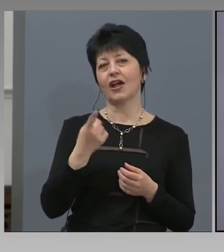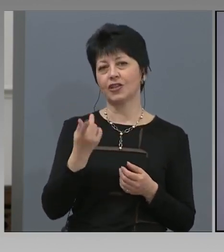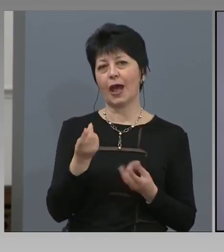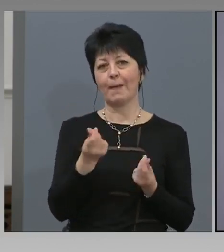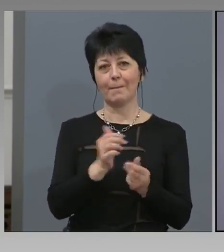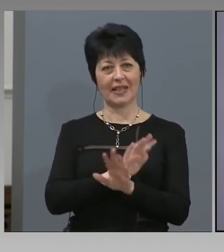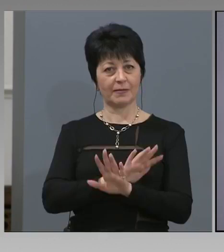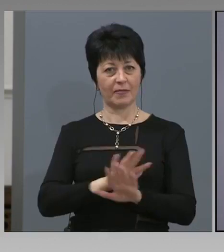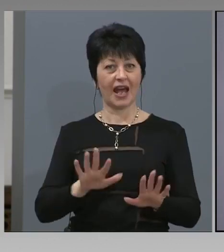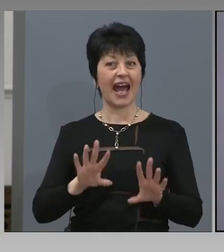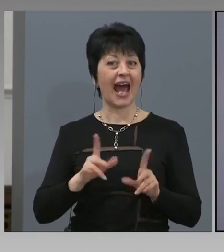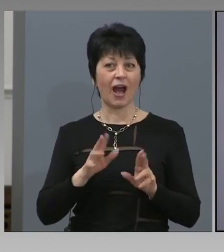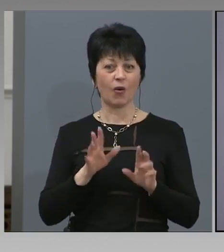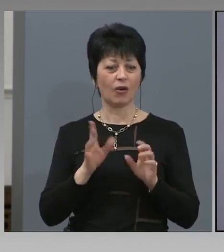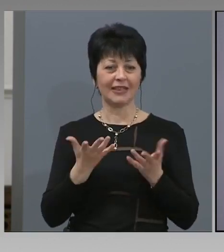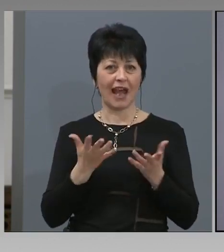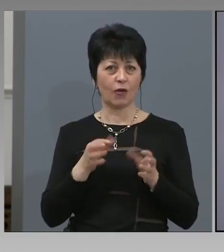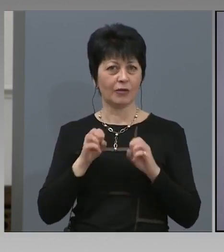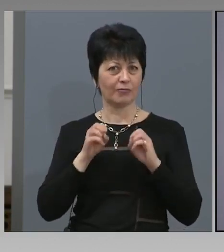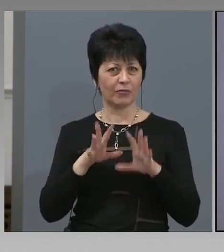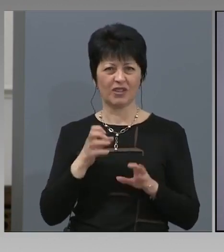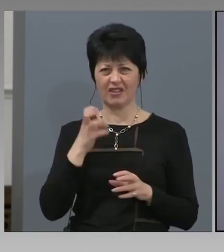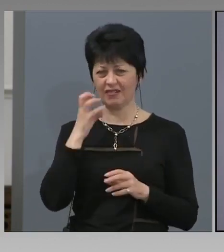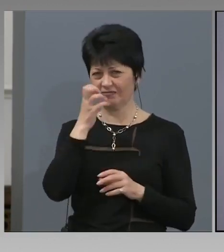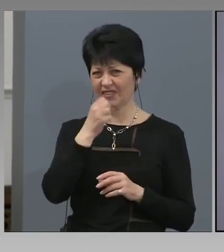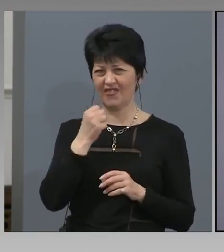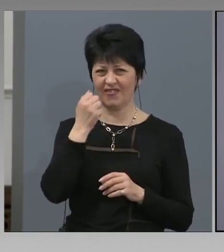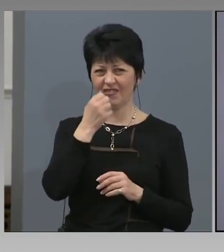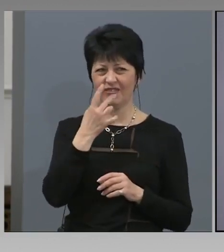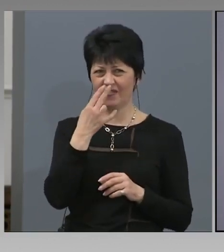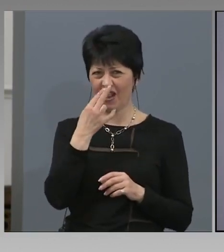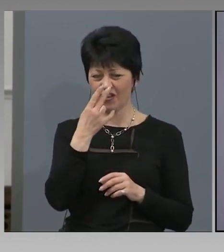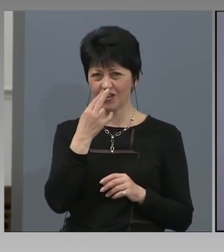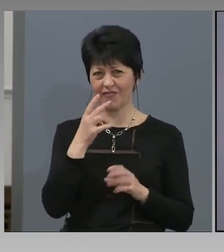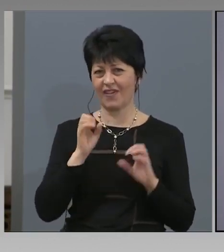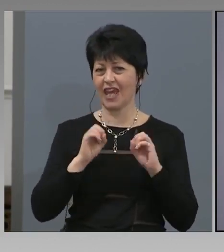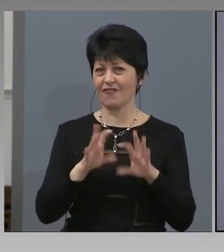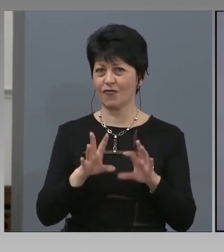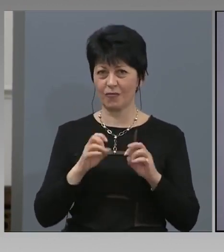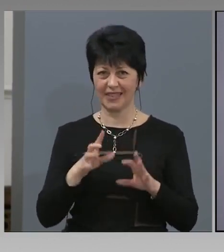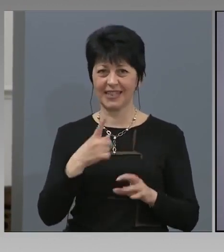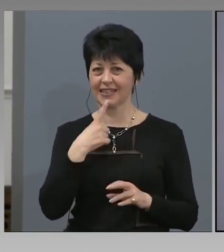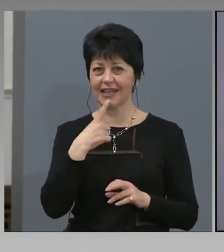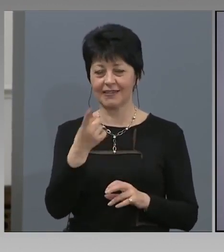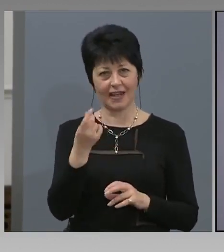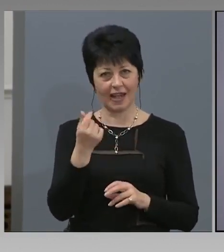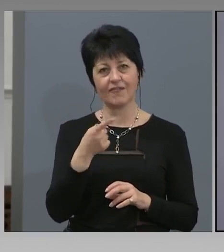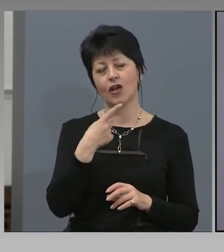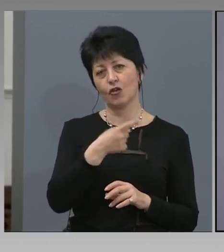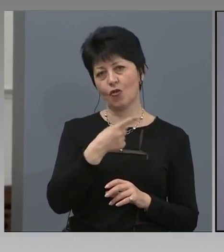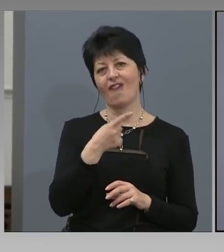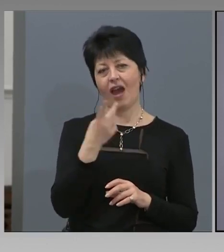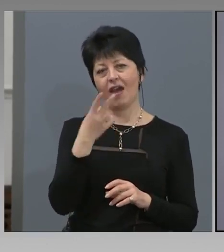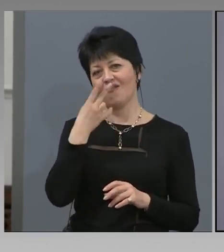се пушне фалшива новина, че тия SMS се турат по 1 лев, да, ще е фалшива новина. Всичко в